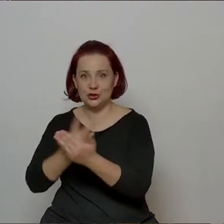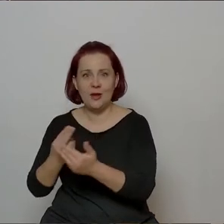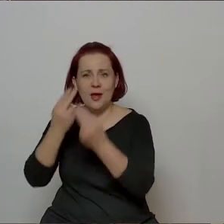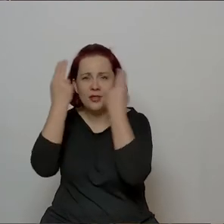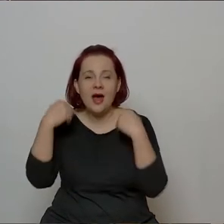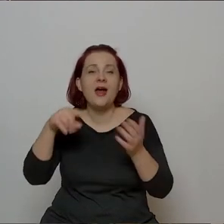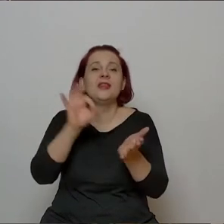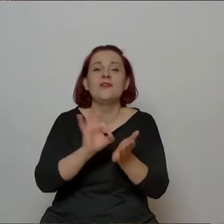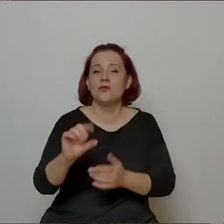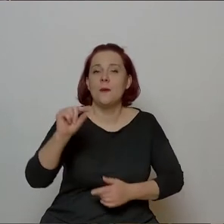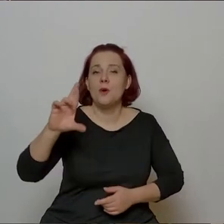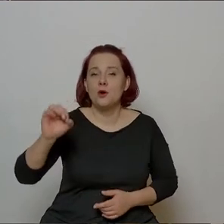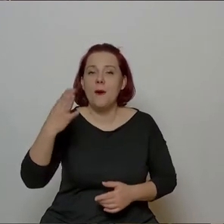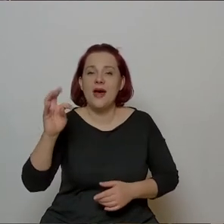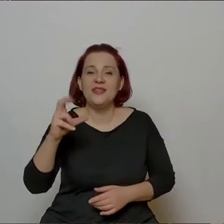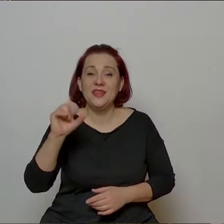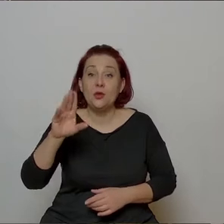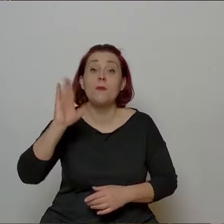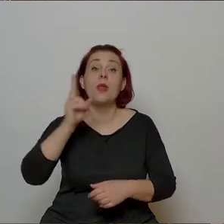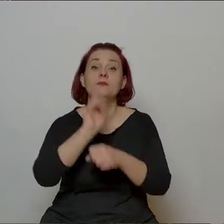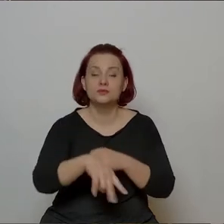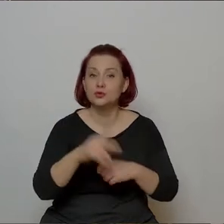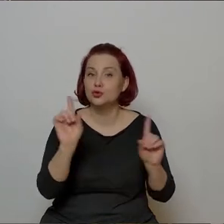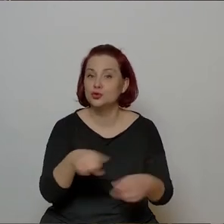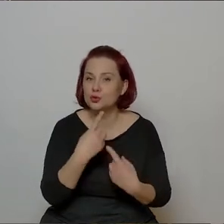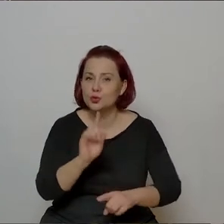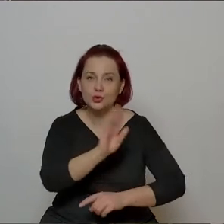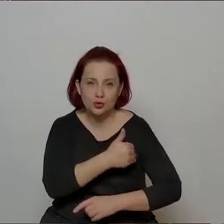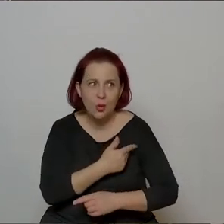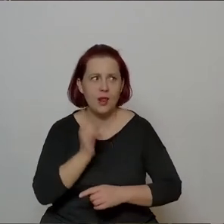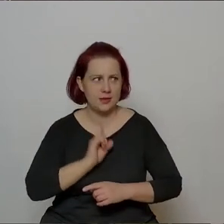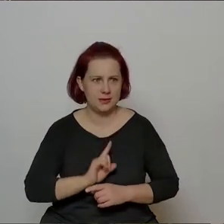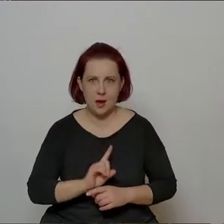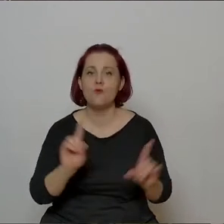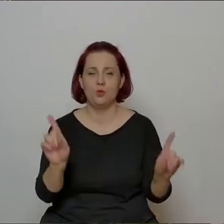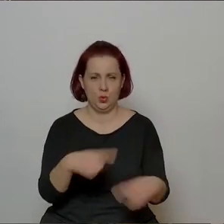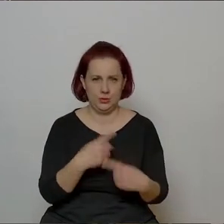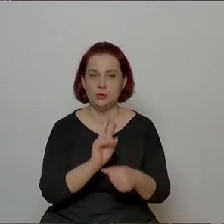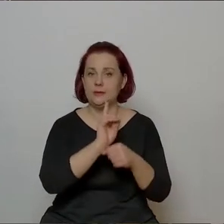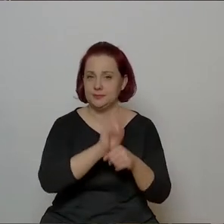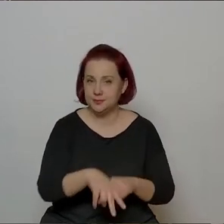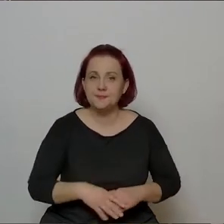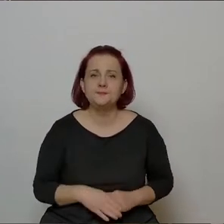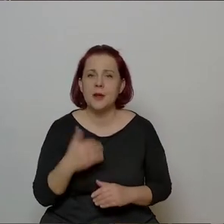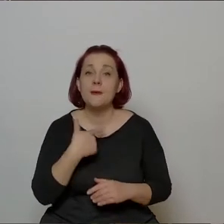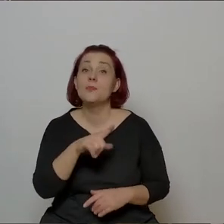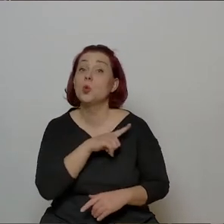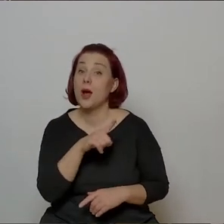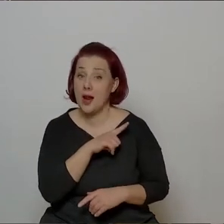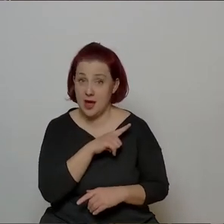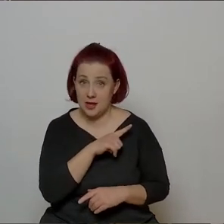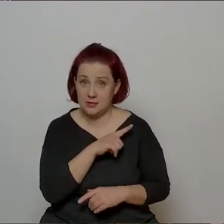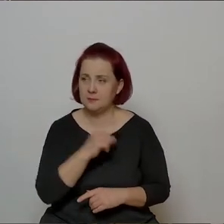Prometillion. i trafiłam do szkół muzycznych, do liceum muzycznego. Jak byłem w drugiej klasie,